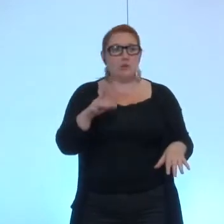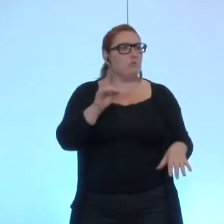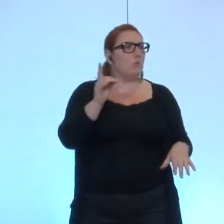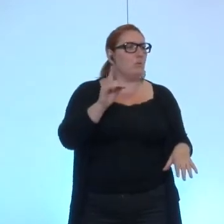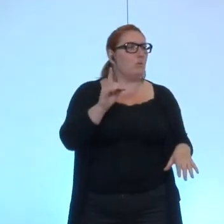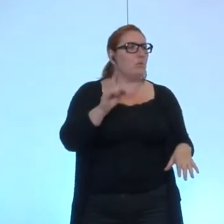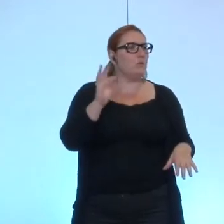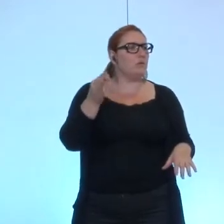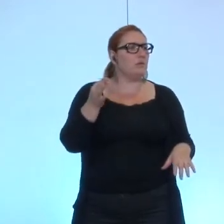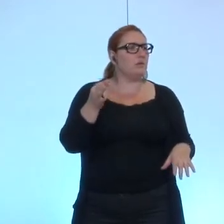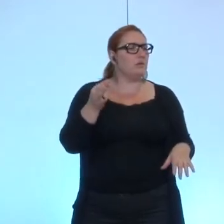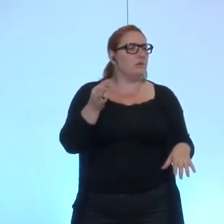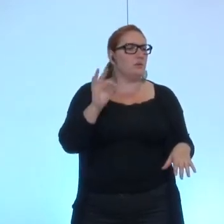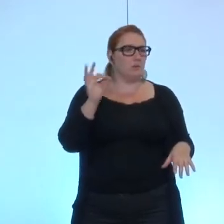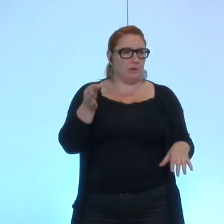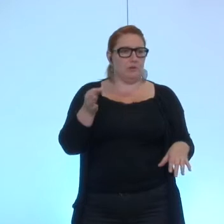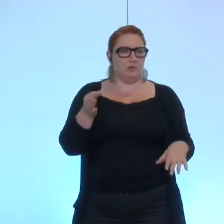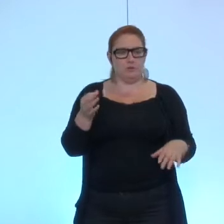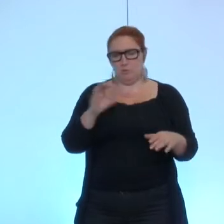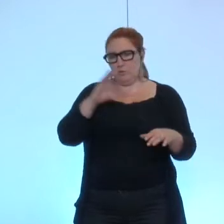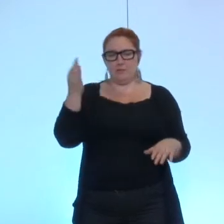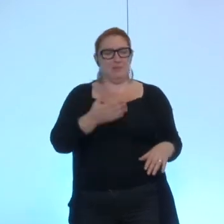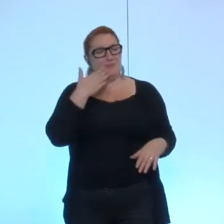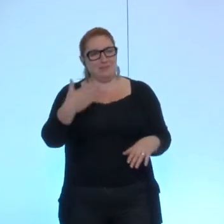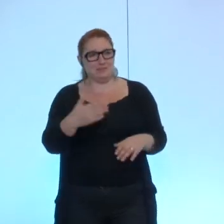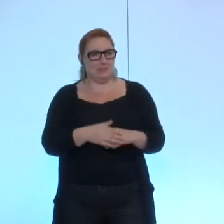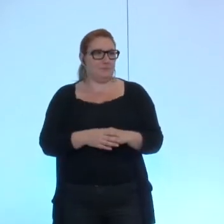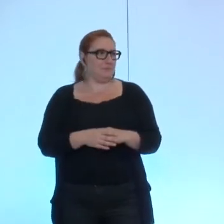oui oui unanimité je vous remercie